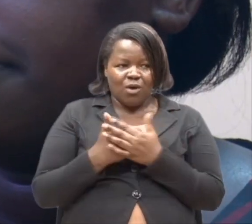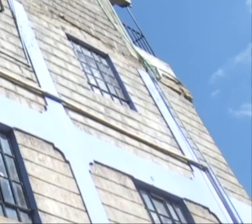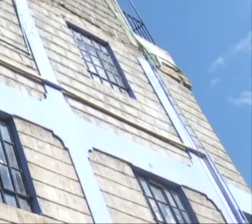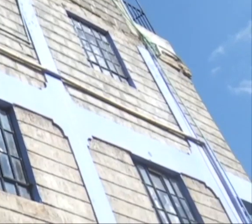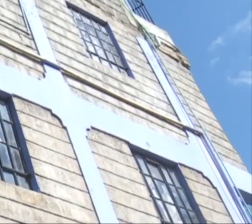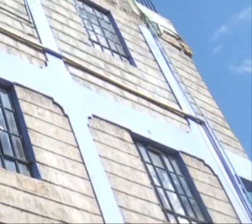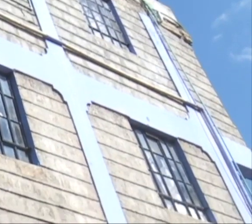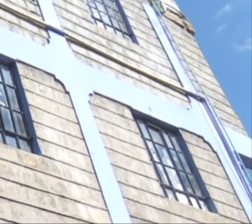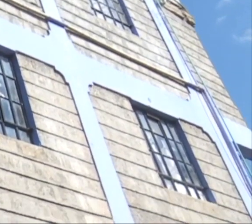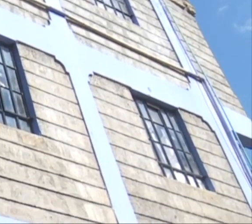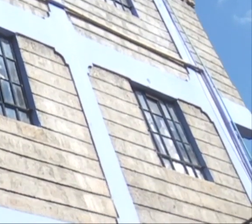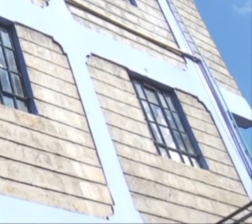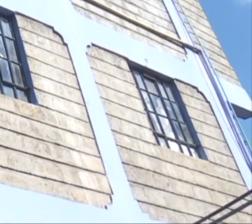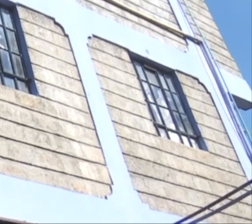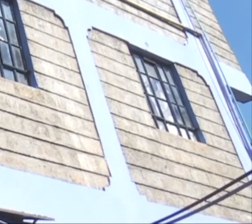kamili.